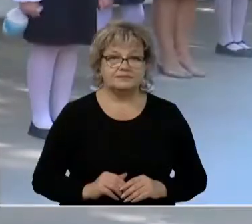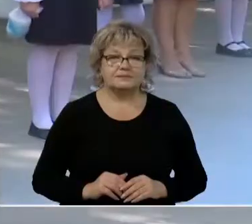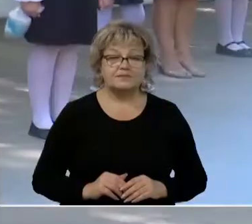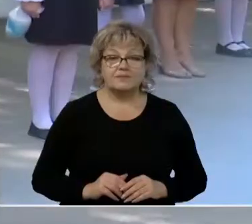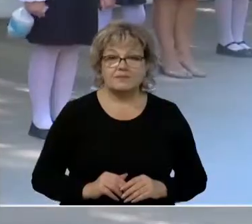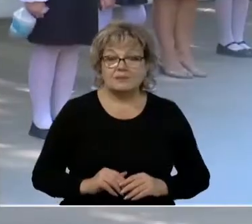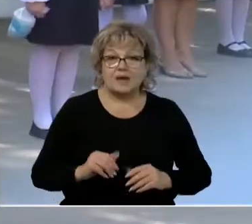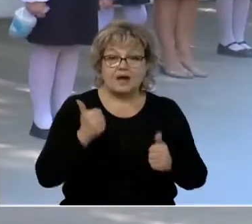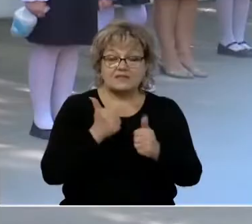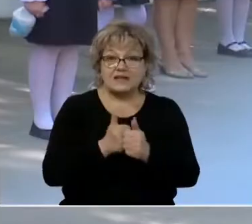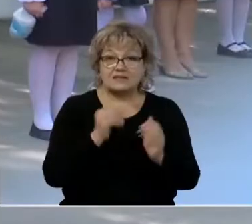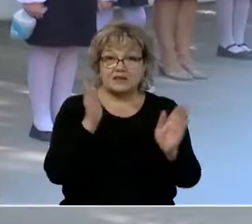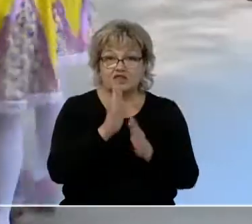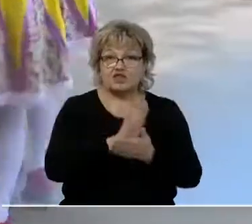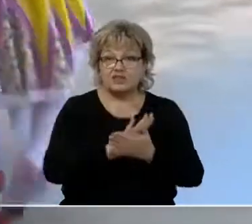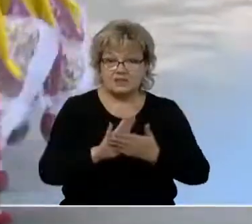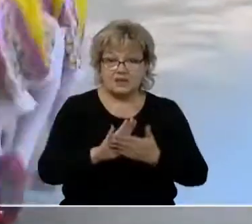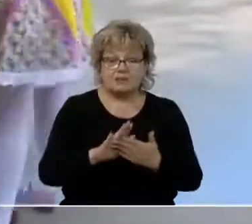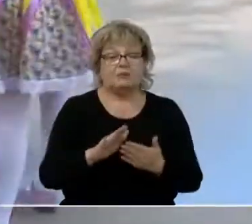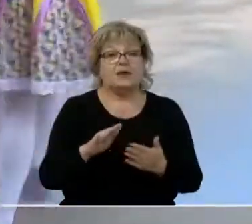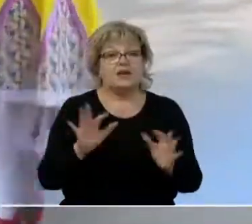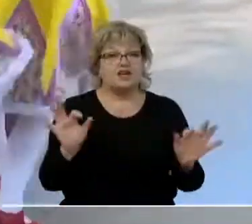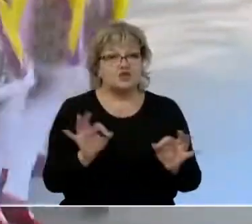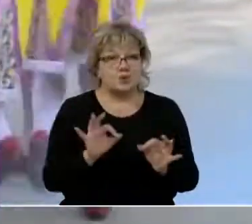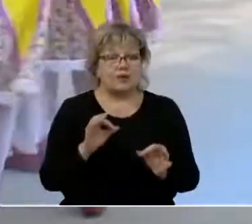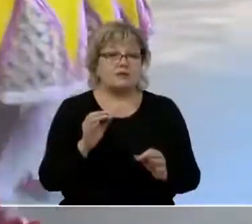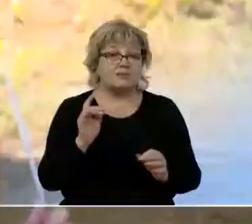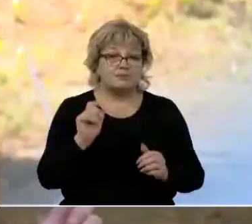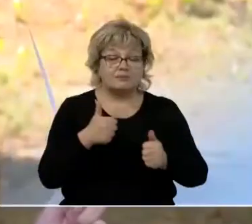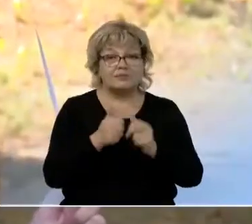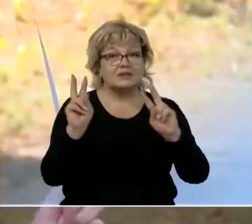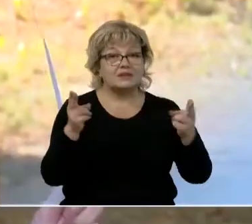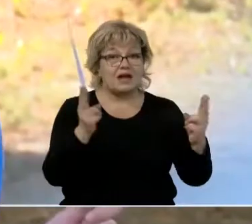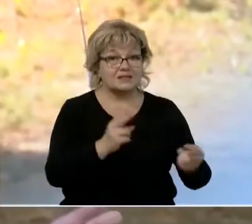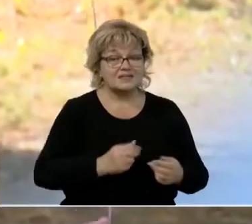А вслед за экологически чистым греческим инструментом в ход идут танцы.